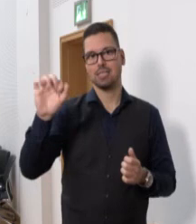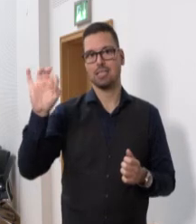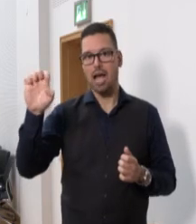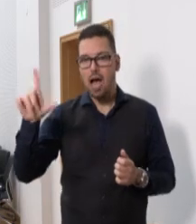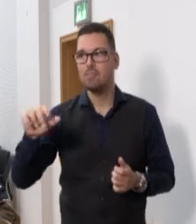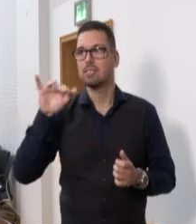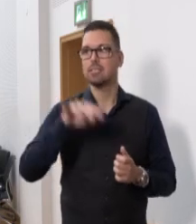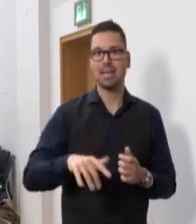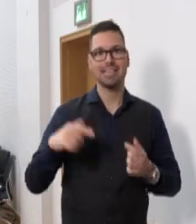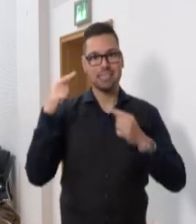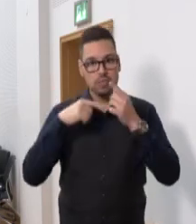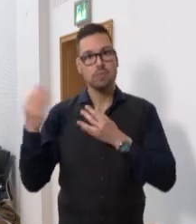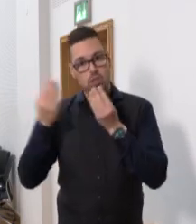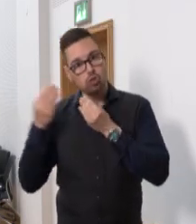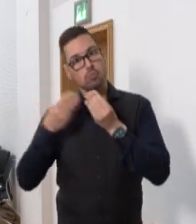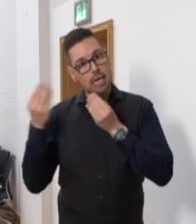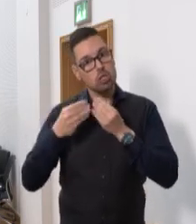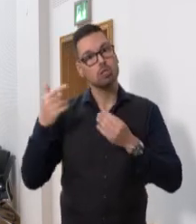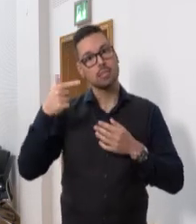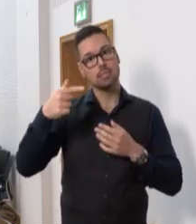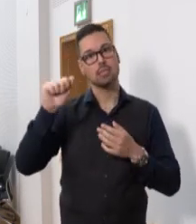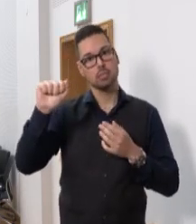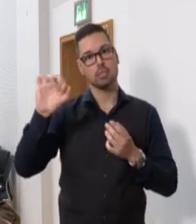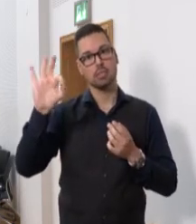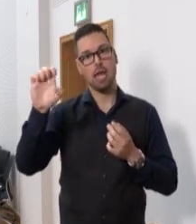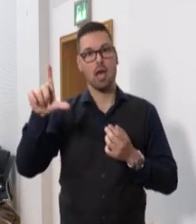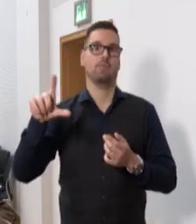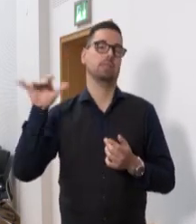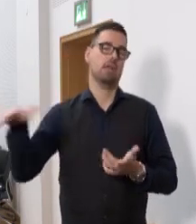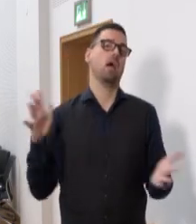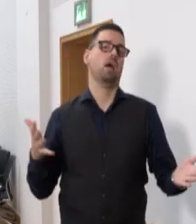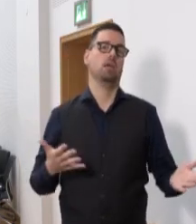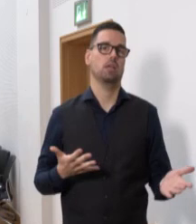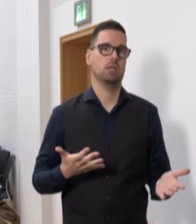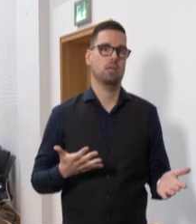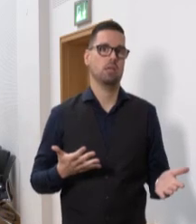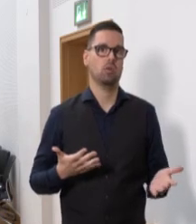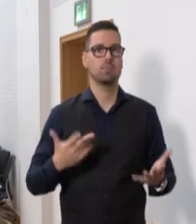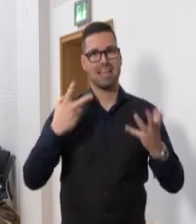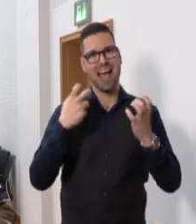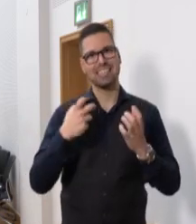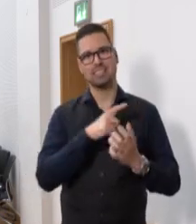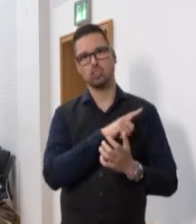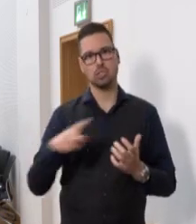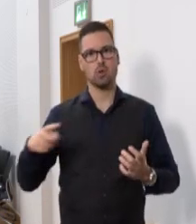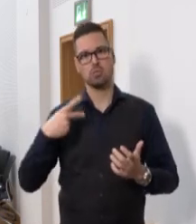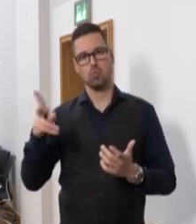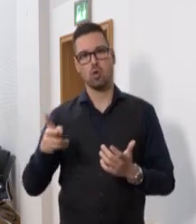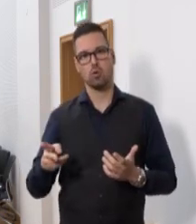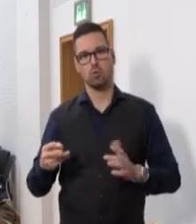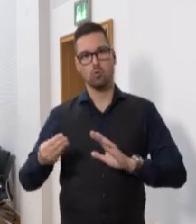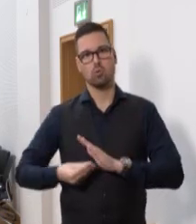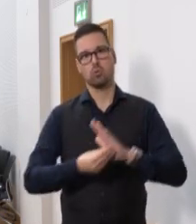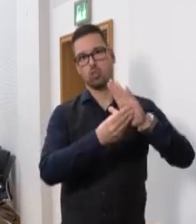intensiven Gesprächen mit den Tafeln. Sie sollen noch zusätzlich mit 80.000 Euro unterstützt werden.